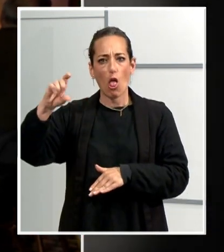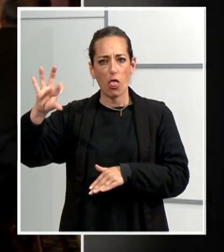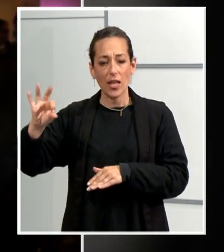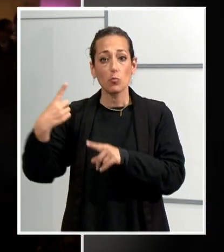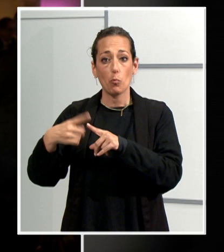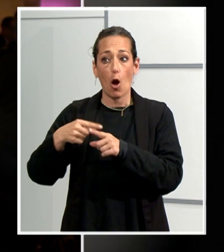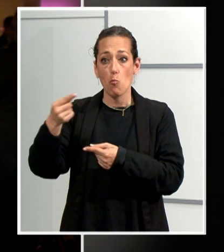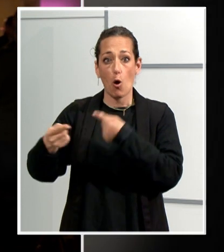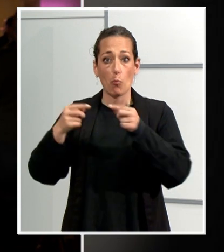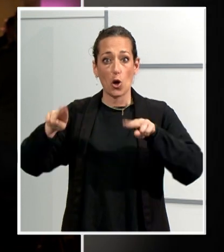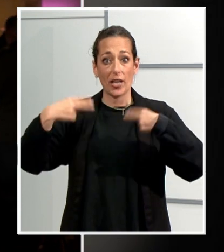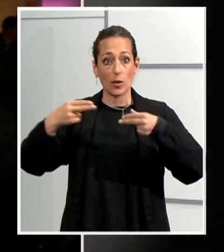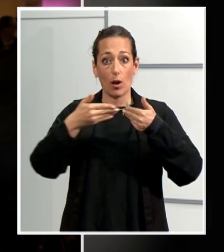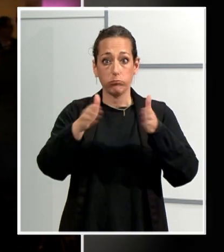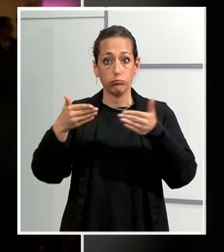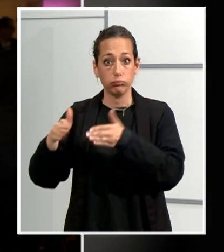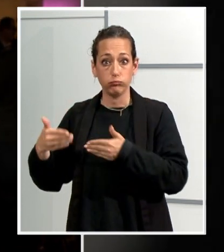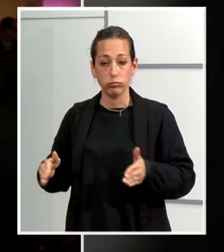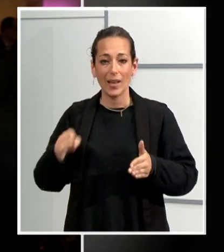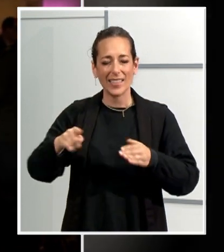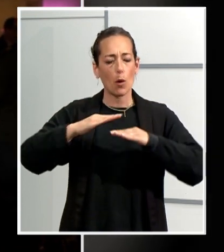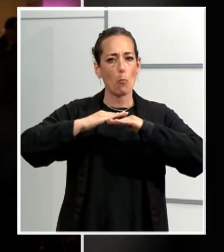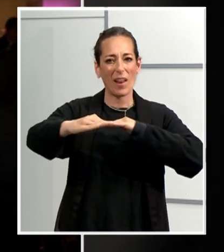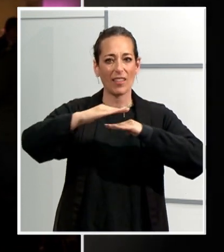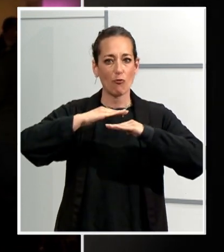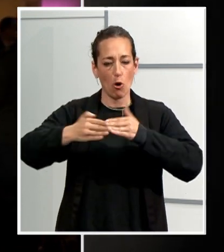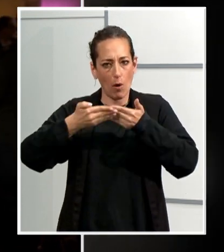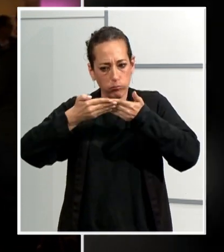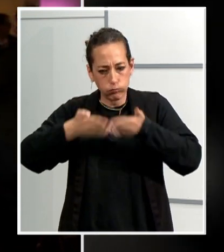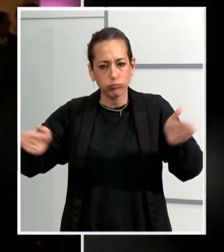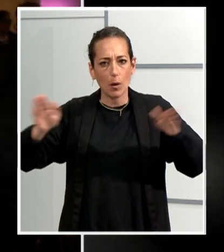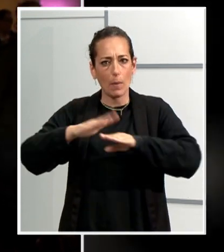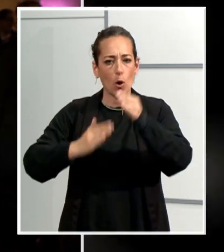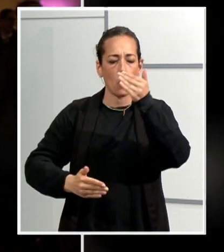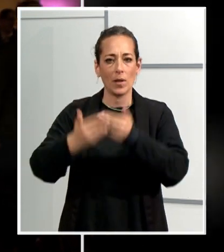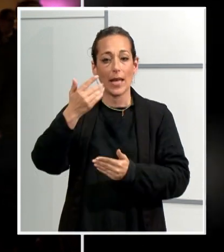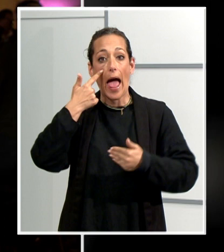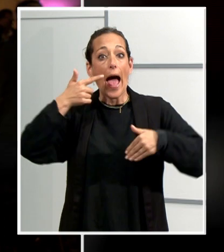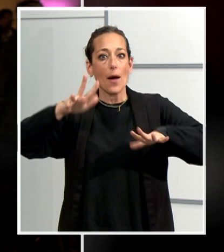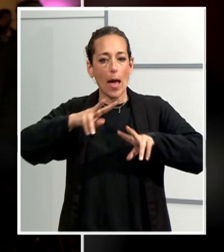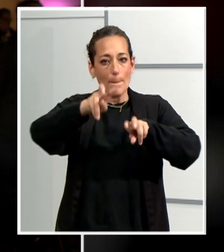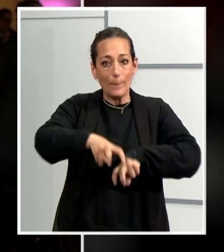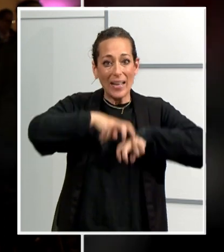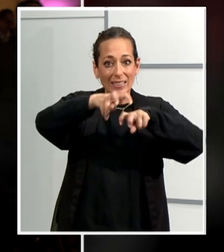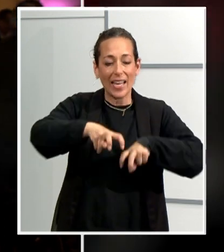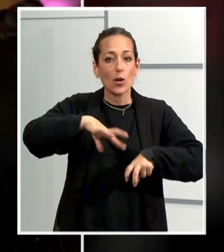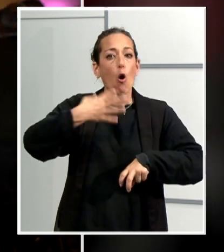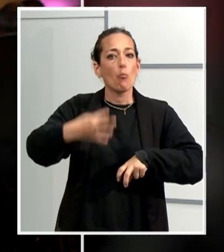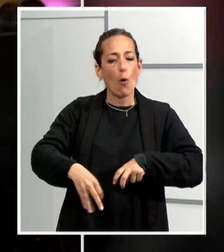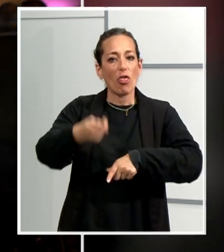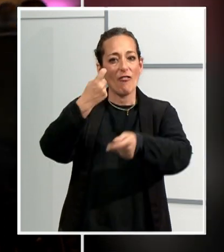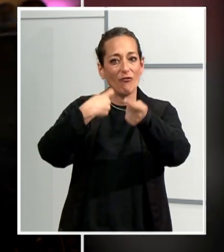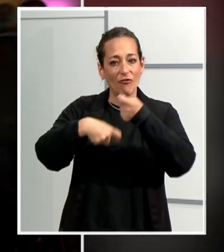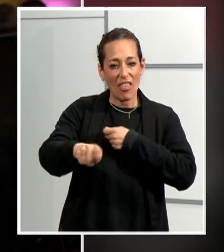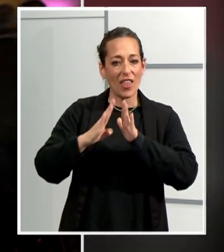han anat muntant. Aquí ha de ser una plataforma de llançament, aviam si aquests pagesos poden vendre directament a aquests